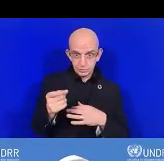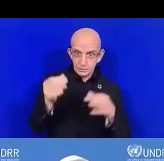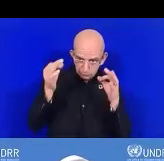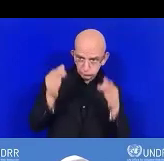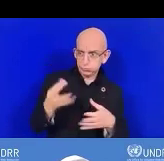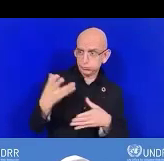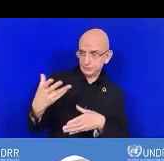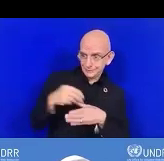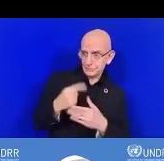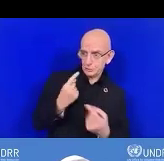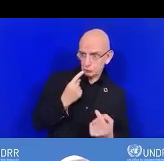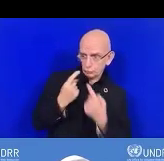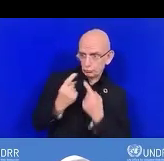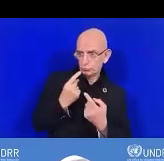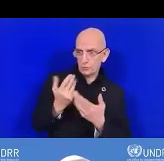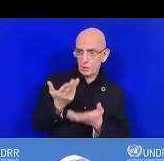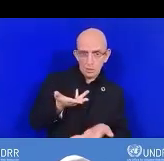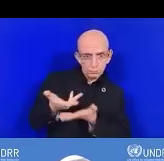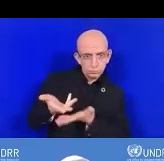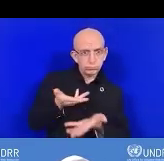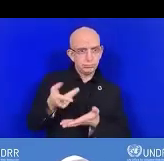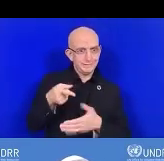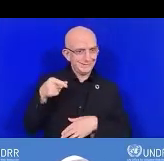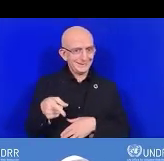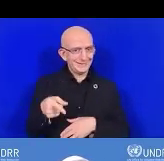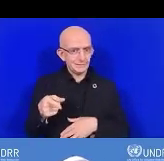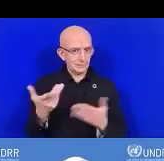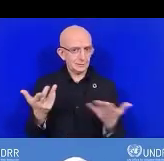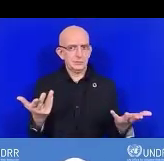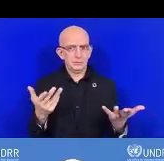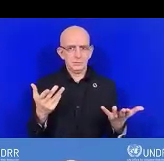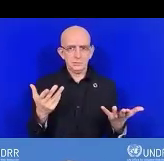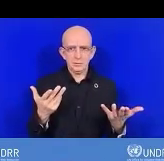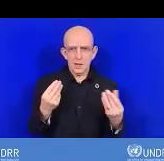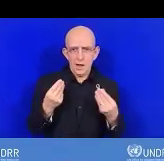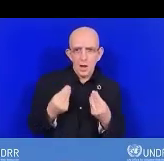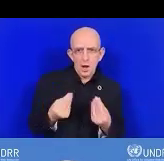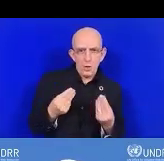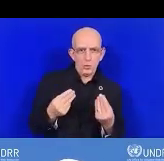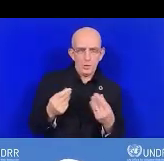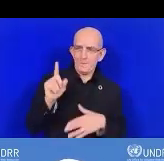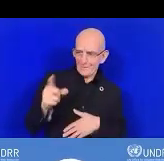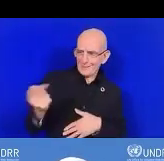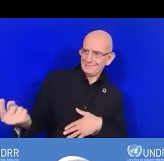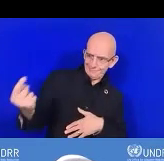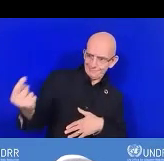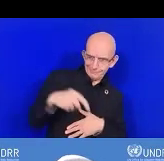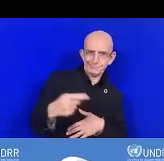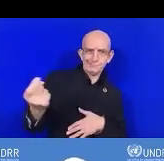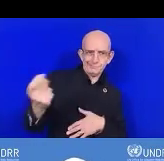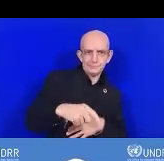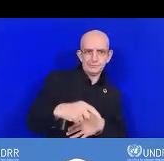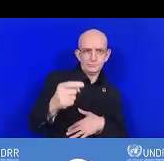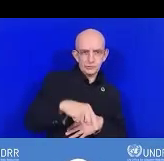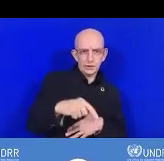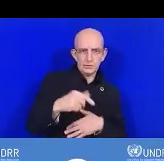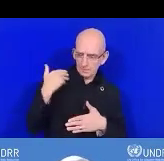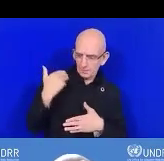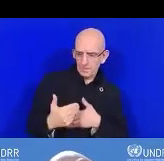d'être présentes dans toutes les étapes qui sont prises pour